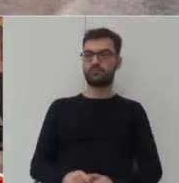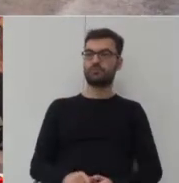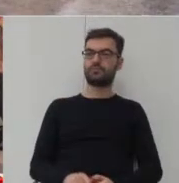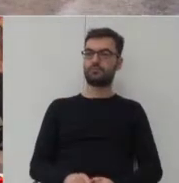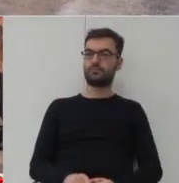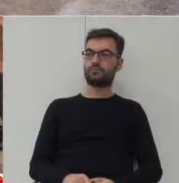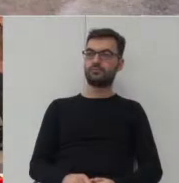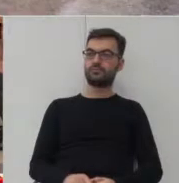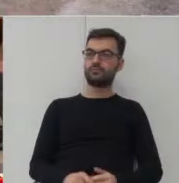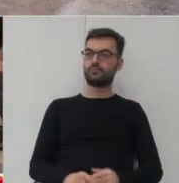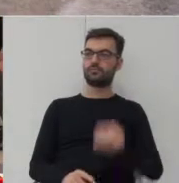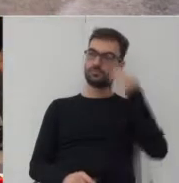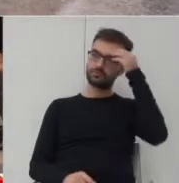sposób